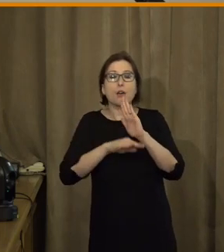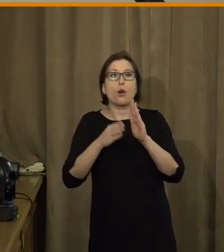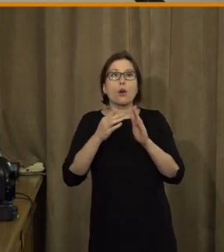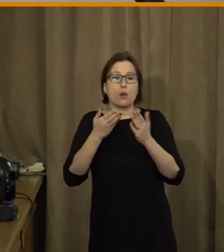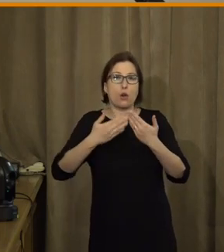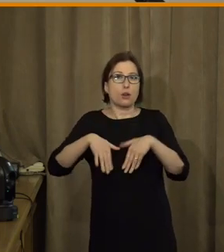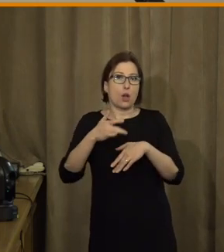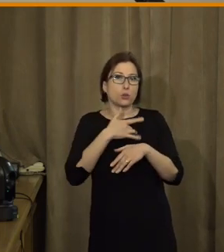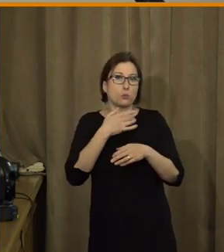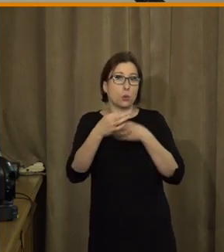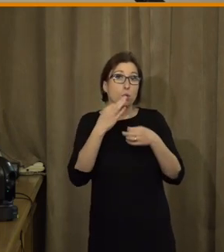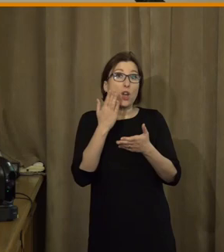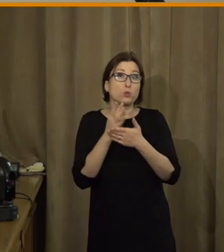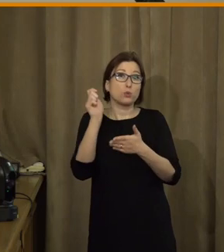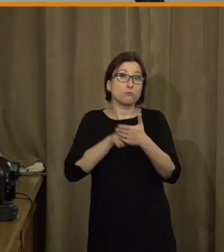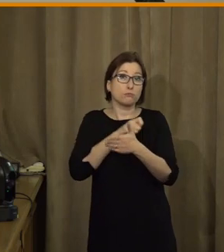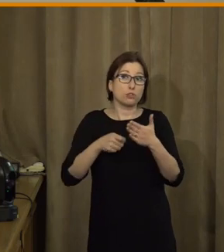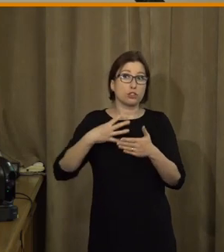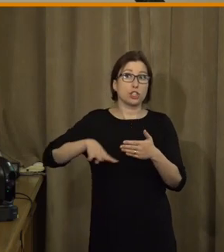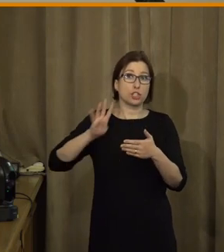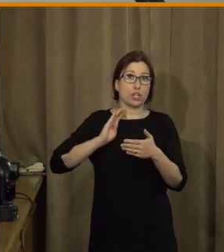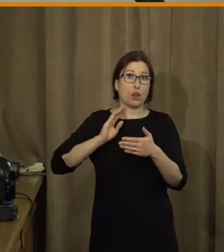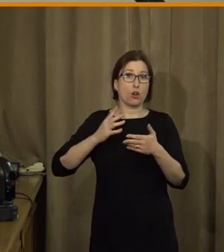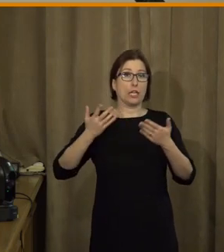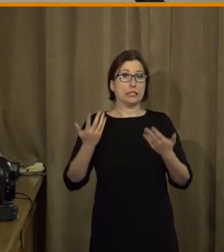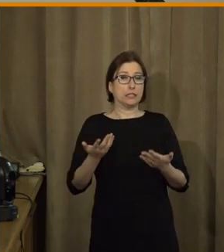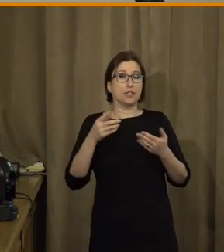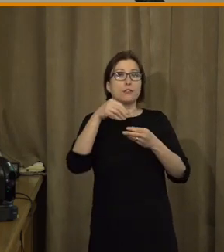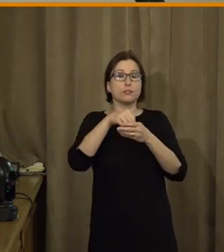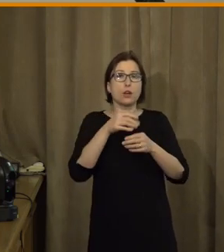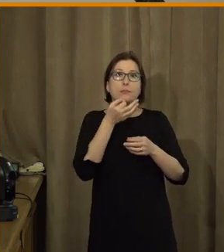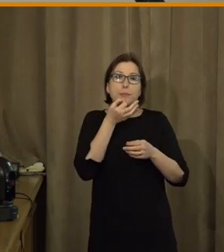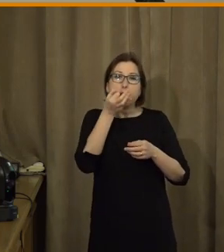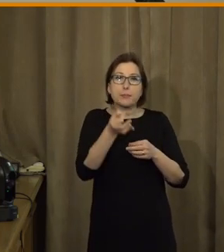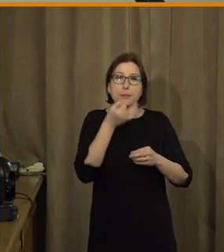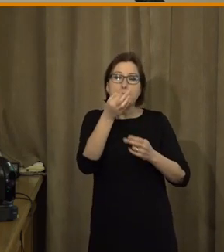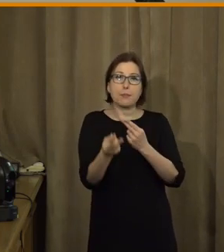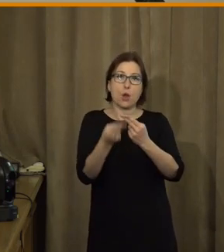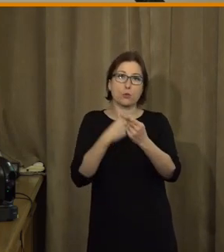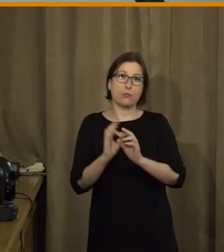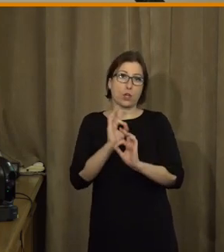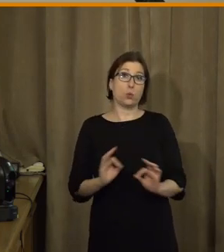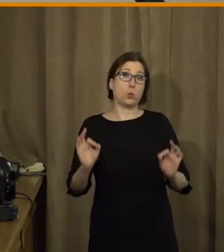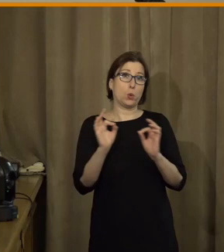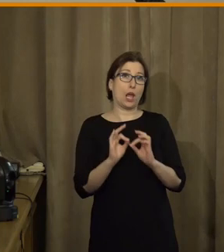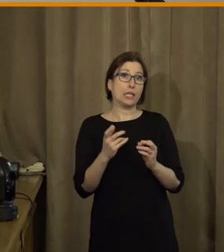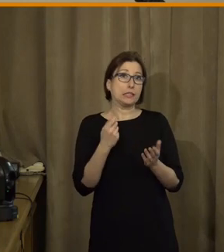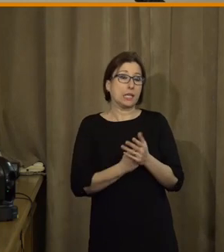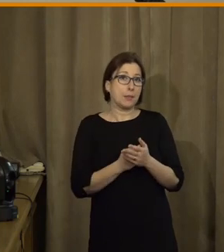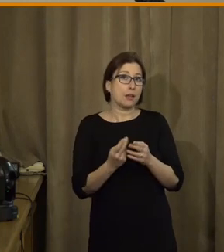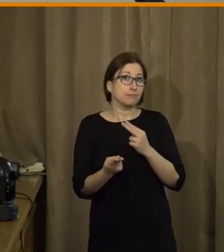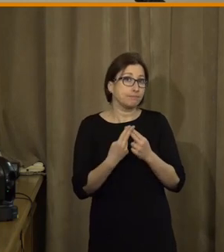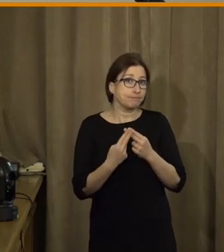ochraně osobních údajů, který už byl zrušen asi před čtyřmi lety a veškeré dotazy zůstaly absolutně bez odpovědi a